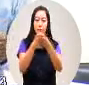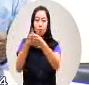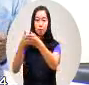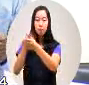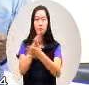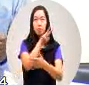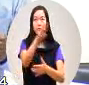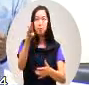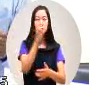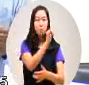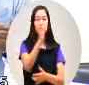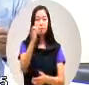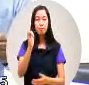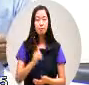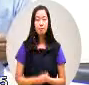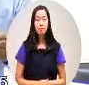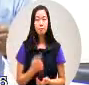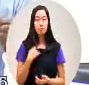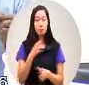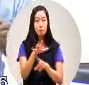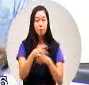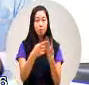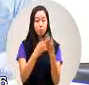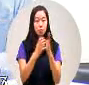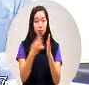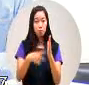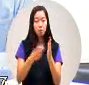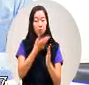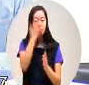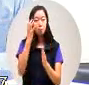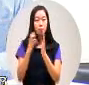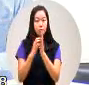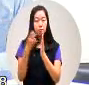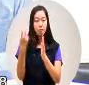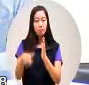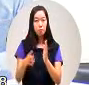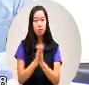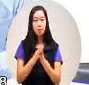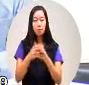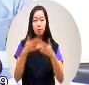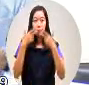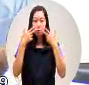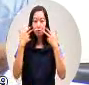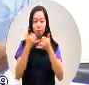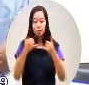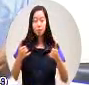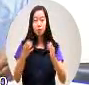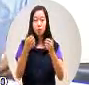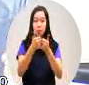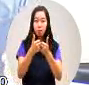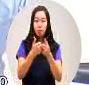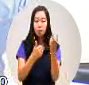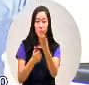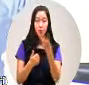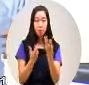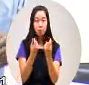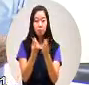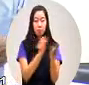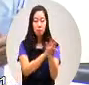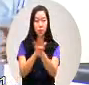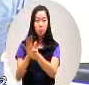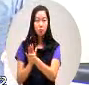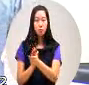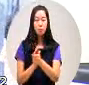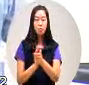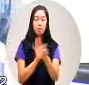我是觉得说农业局观光局严明会除了协助行